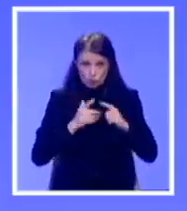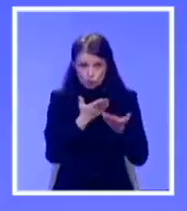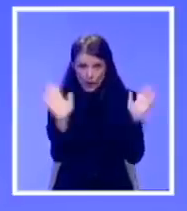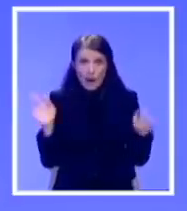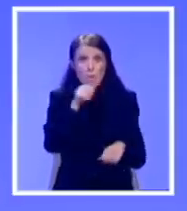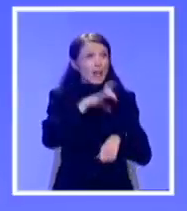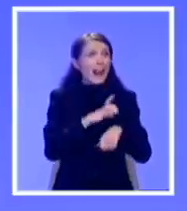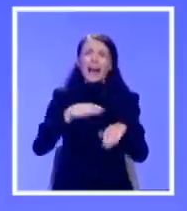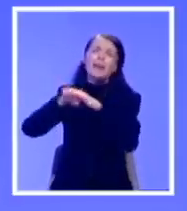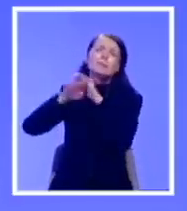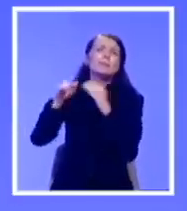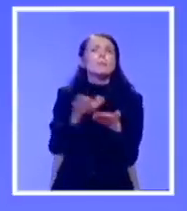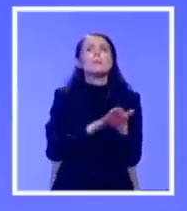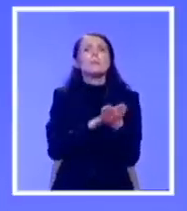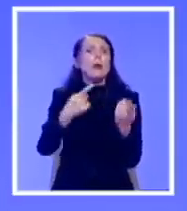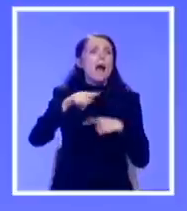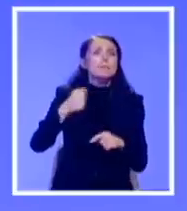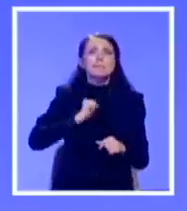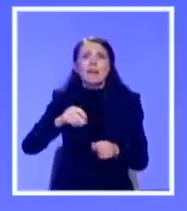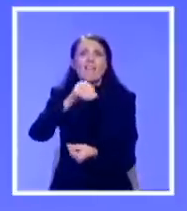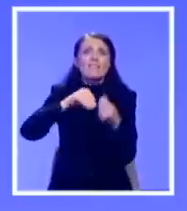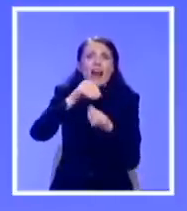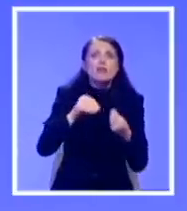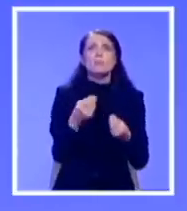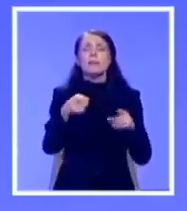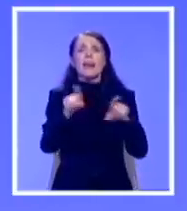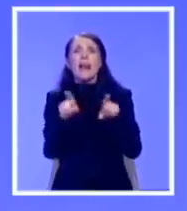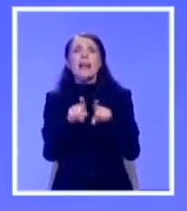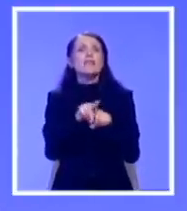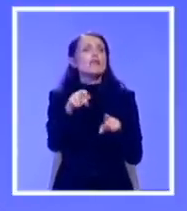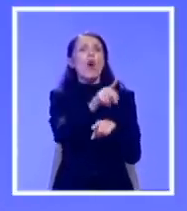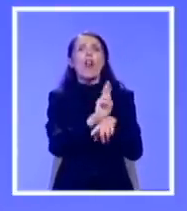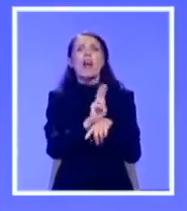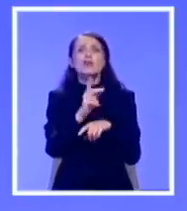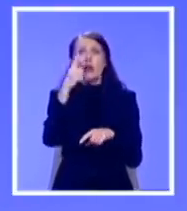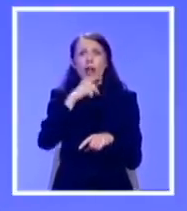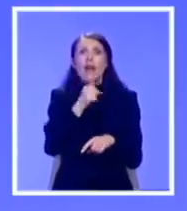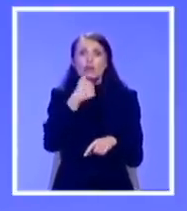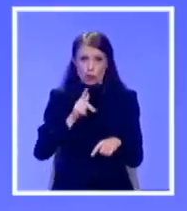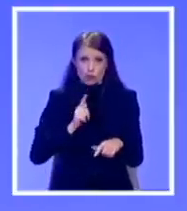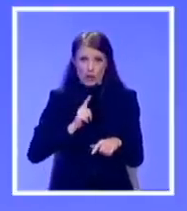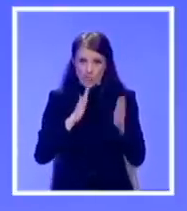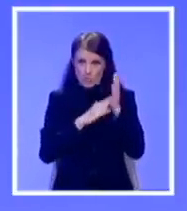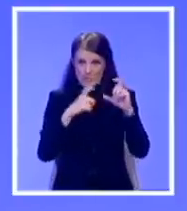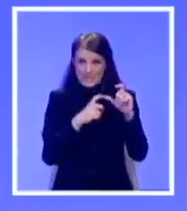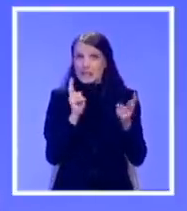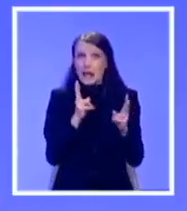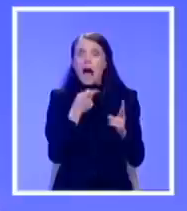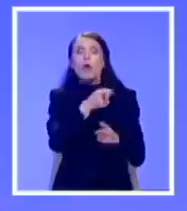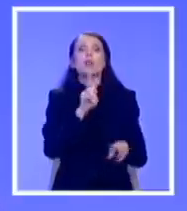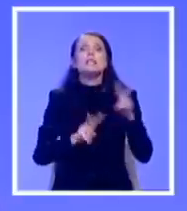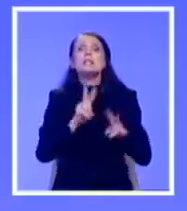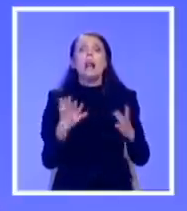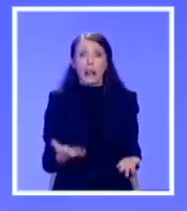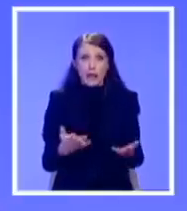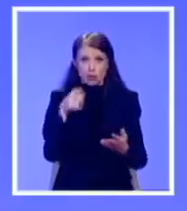vraćeva i nadri lekara? Šta da čekaju ljudi koji su oboleli od multipla skleroze? Da bole su učini svoje? Da se leče molitvom, ozoniranjem? Što je